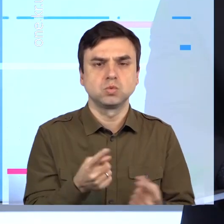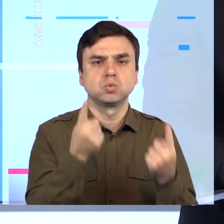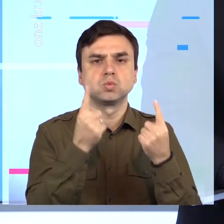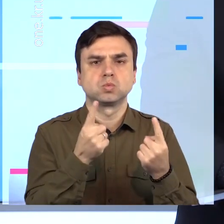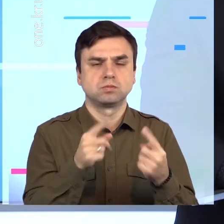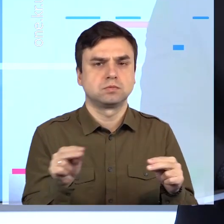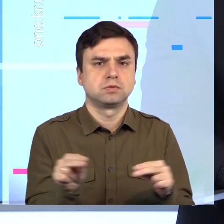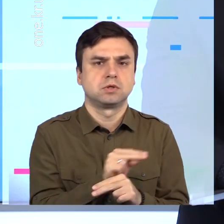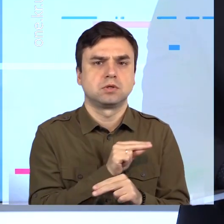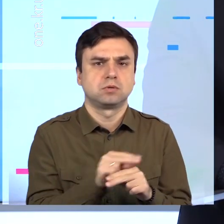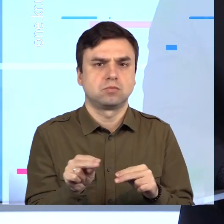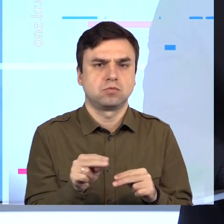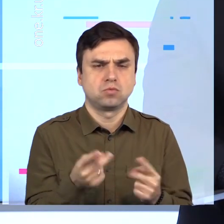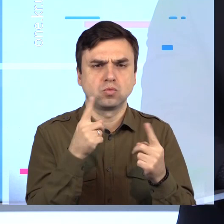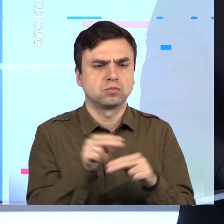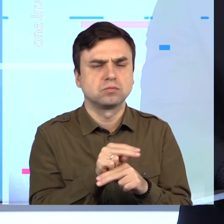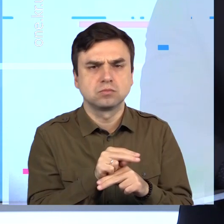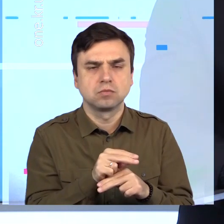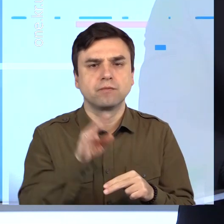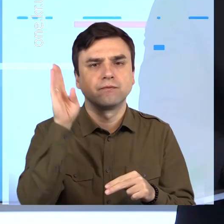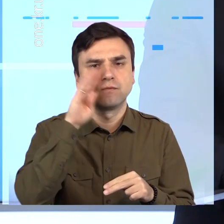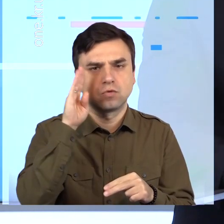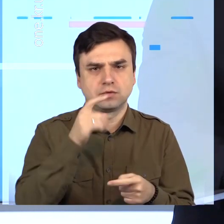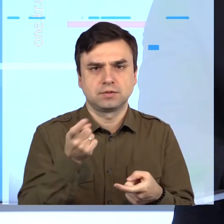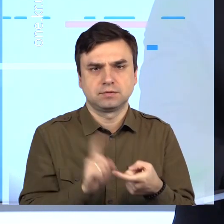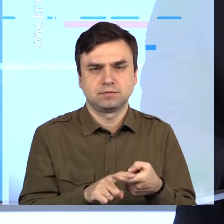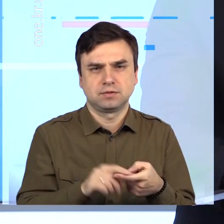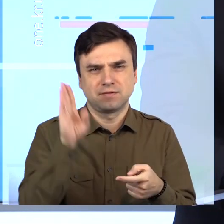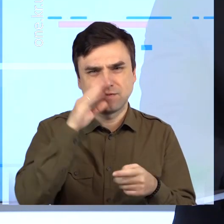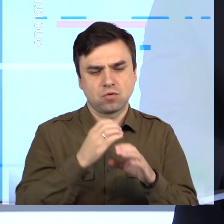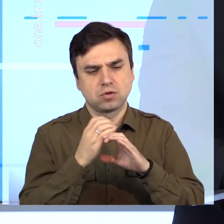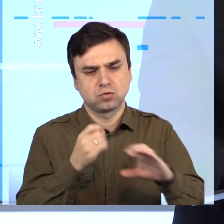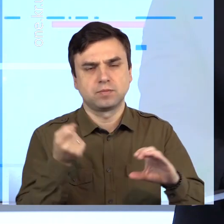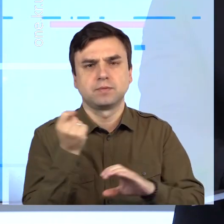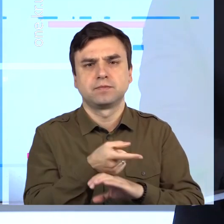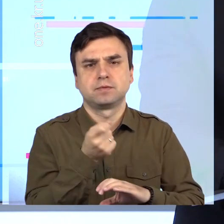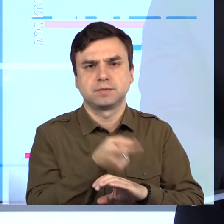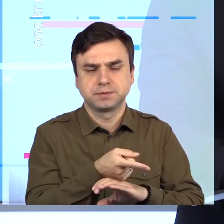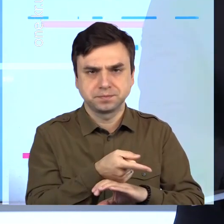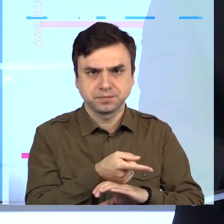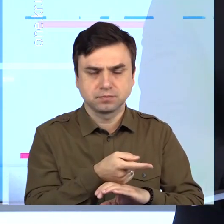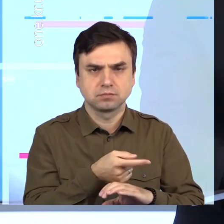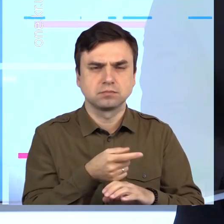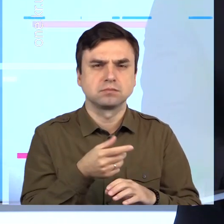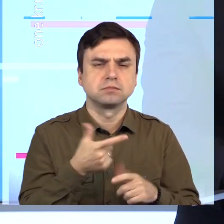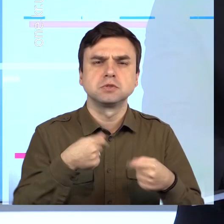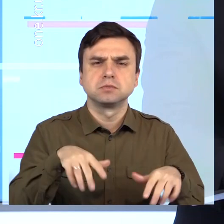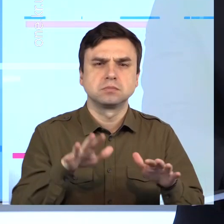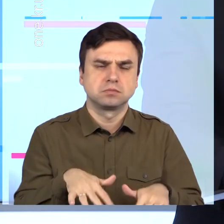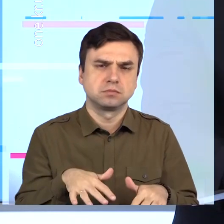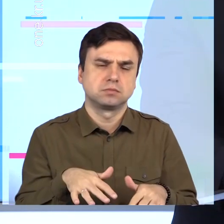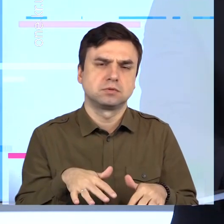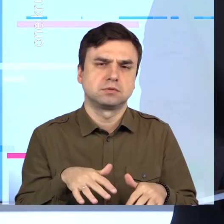яка суттєво покращить якість надання послуг з водопостачання та водовідведення мешканцям Кривого Рогу. Мова йде про